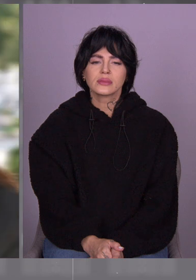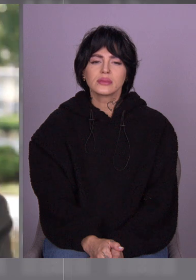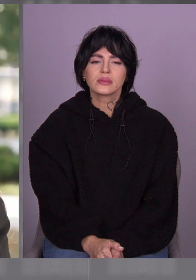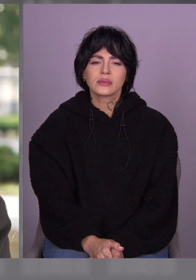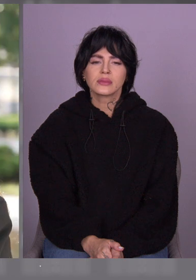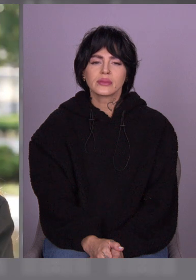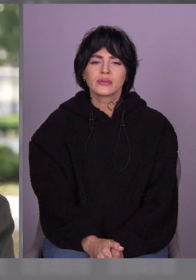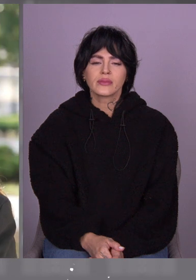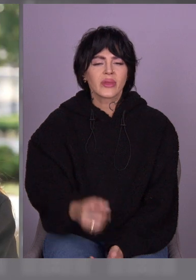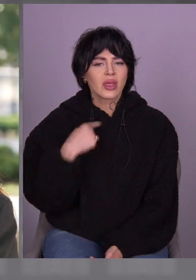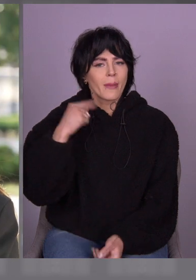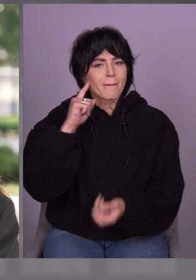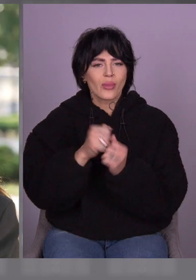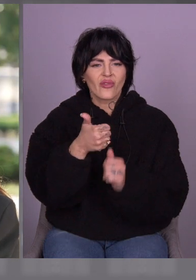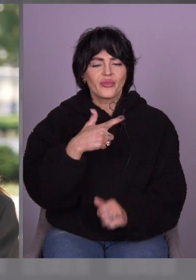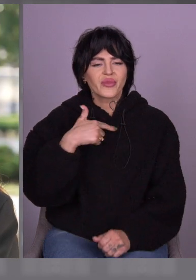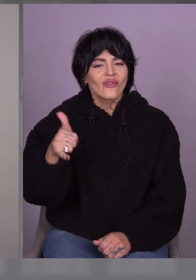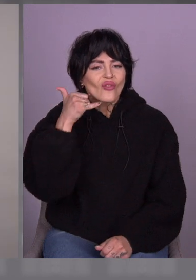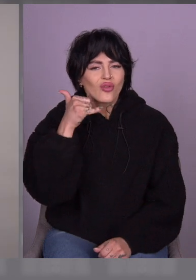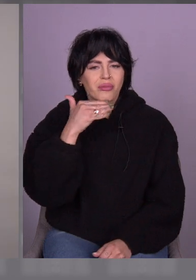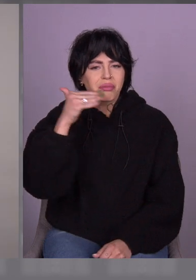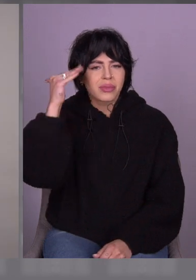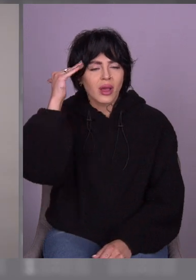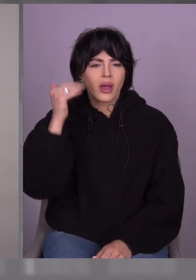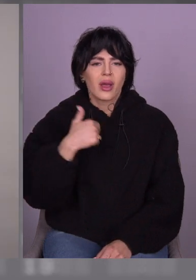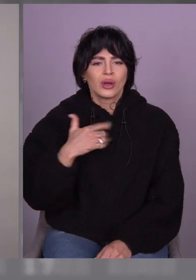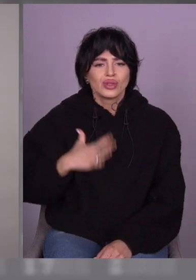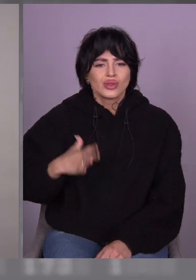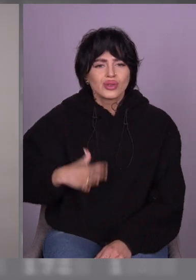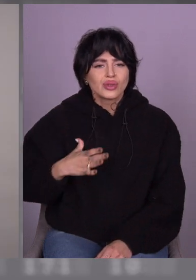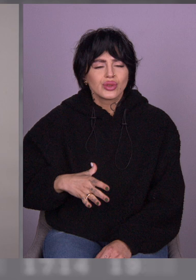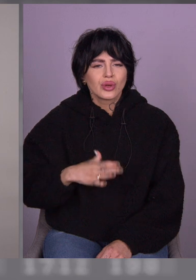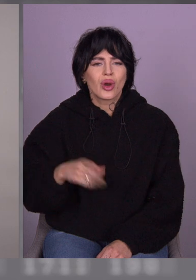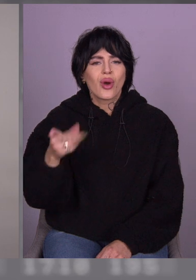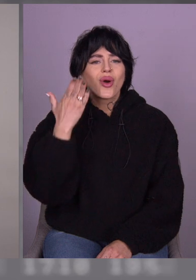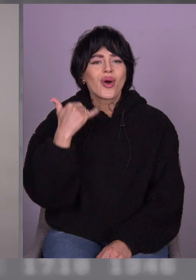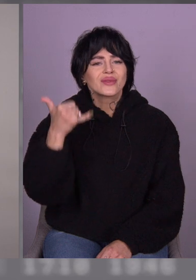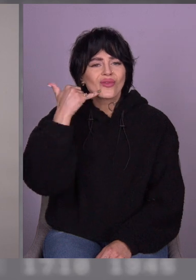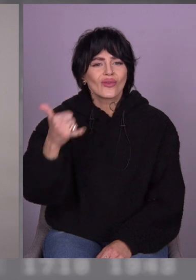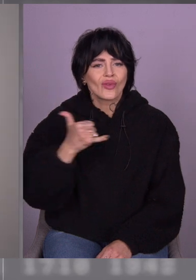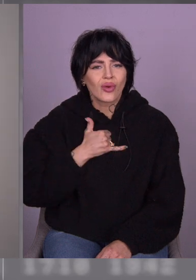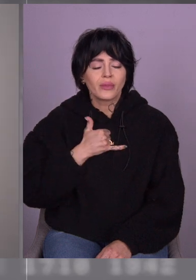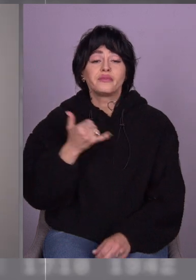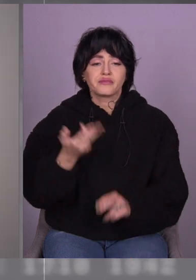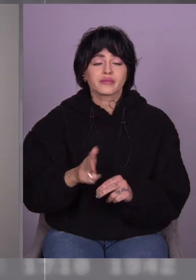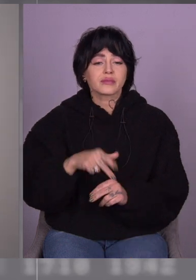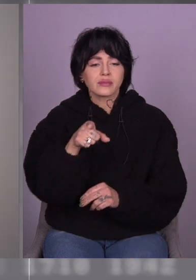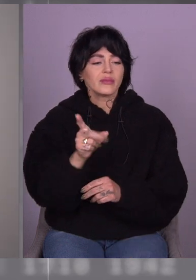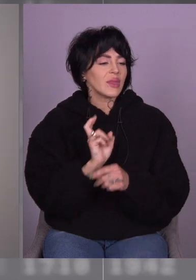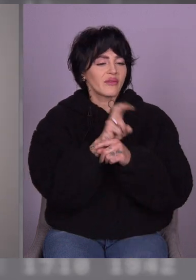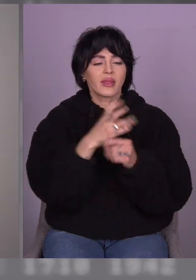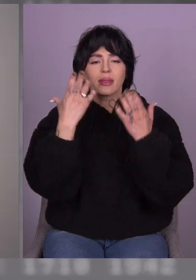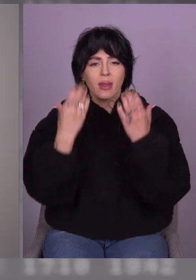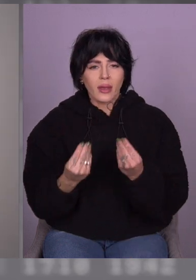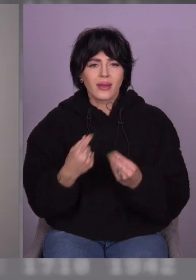Я пам'ятаю перший дзвінок, як тато дзвонить. Я чекала, коли він подзвонить. Прийшов тот день, я побачила